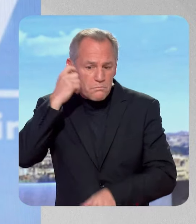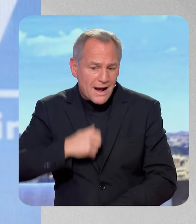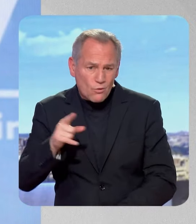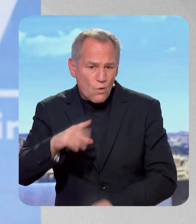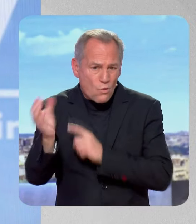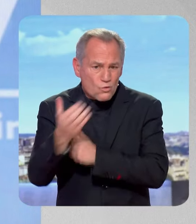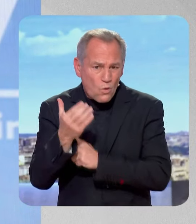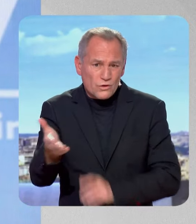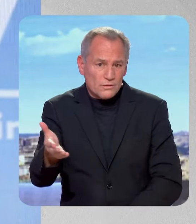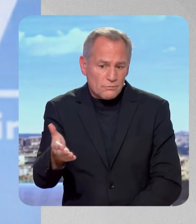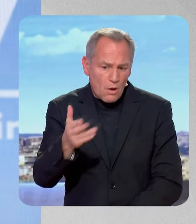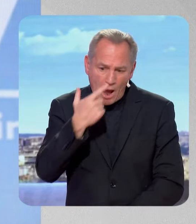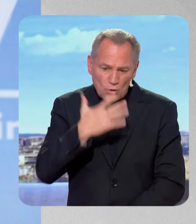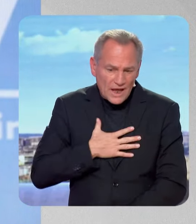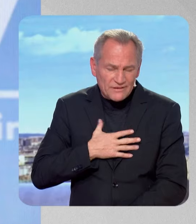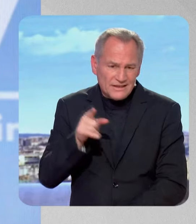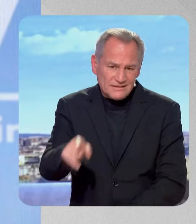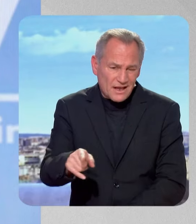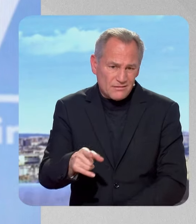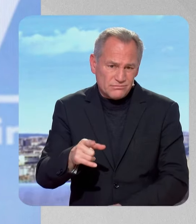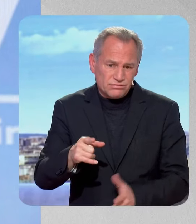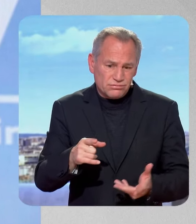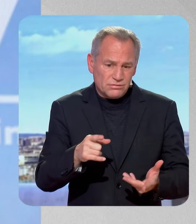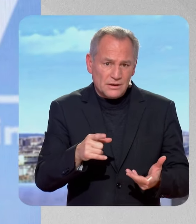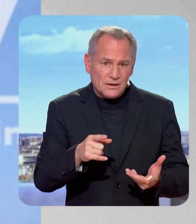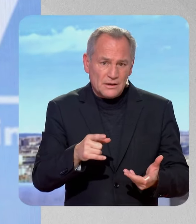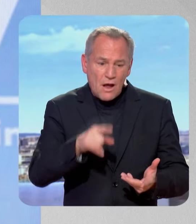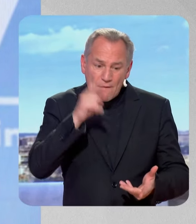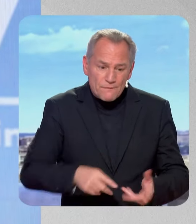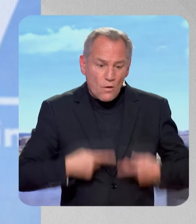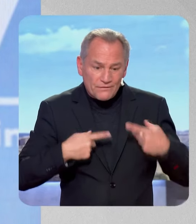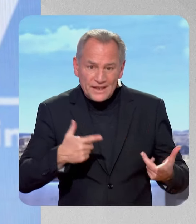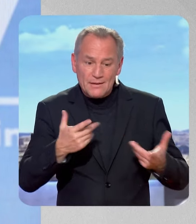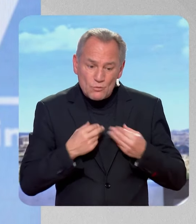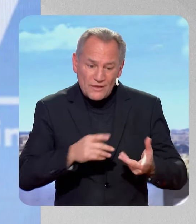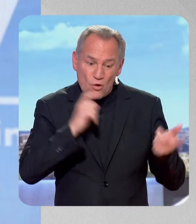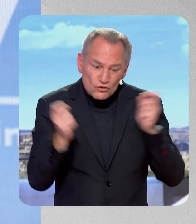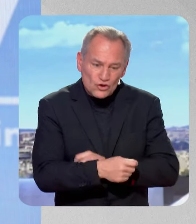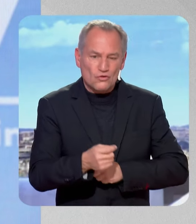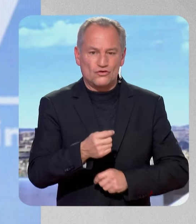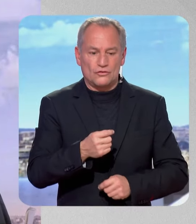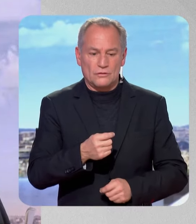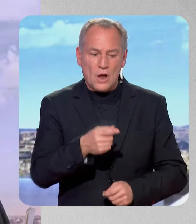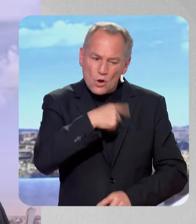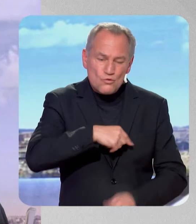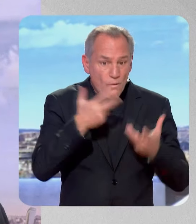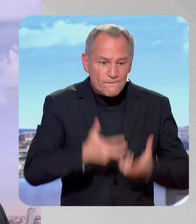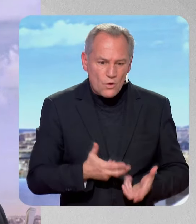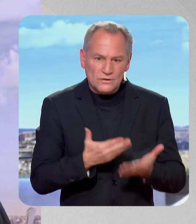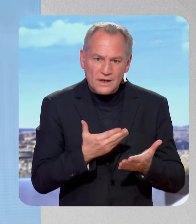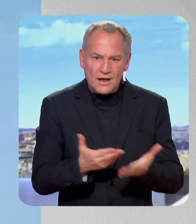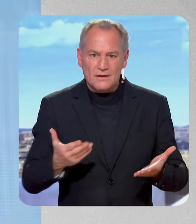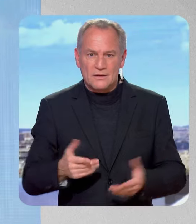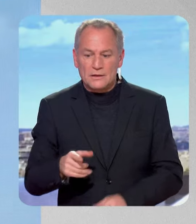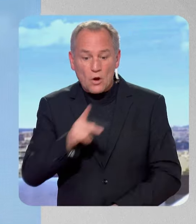chercher de ce côté-là. Et je le dis, renoncer à l'ambition de changer la vie des gens, c'est ce qui ferait monter l'extrême droite. Donc, le Parti